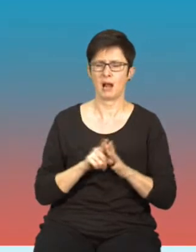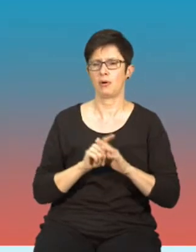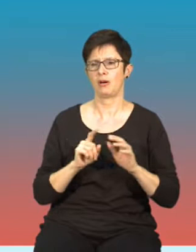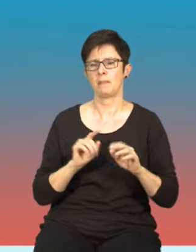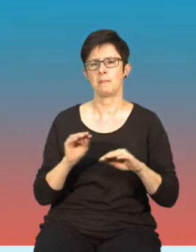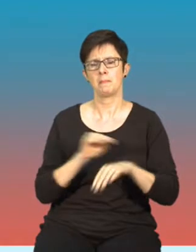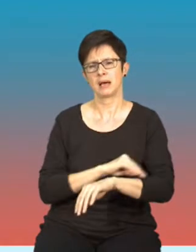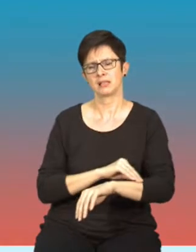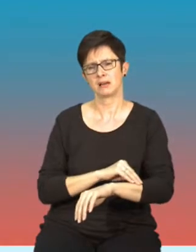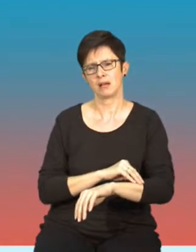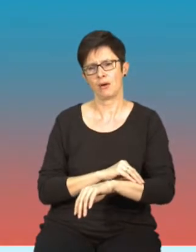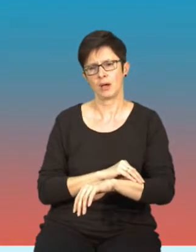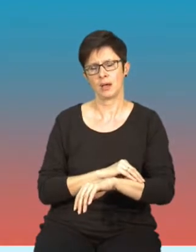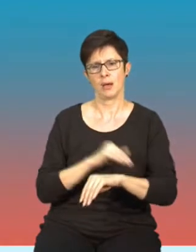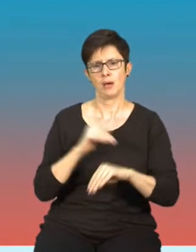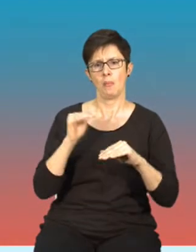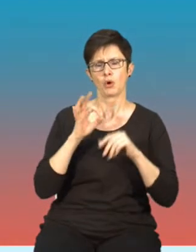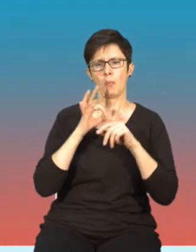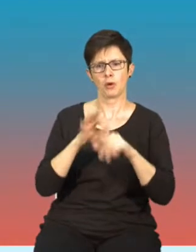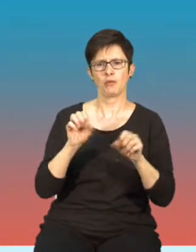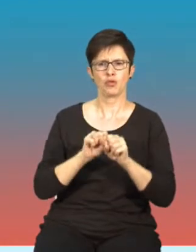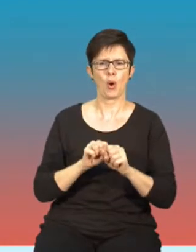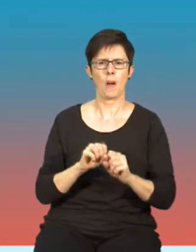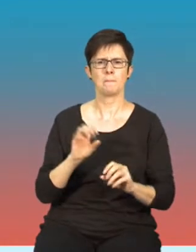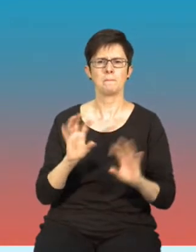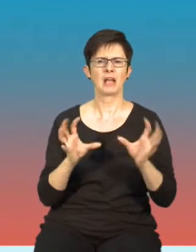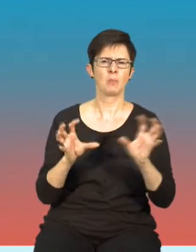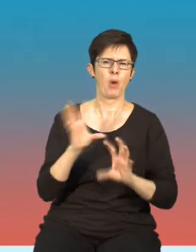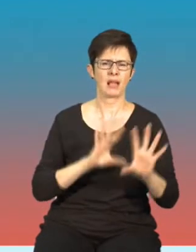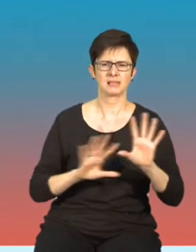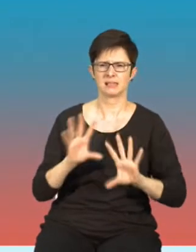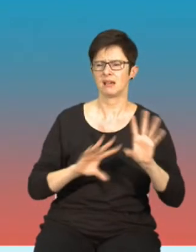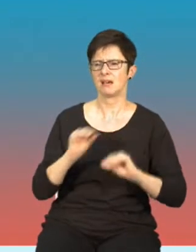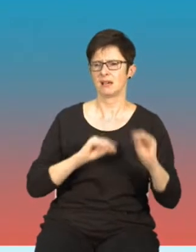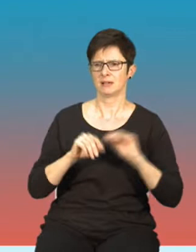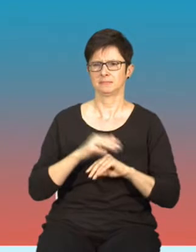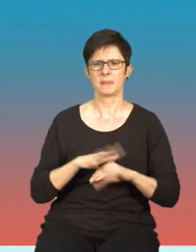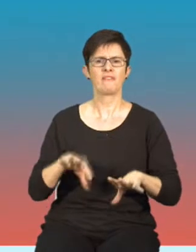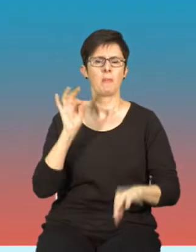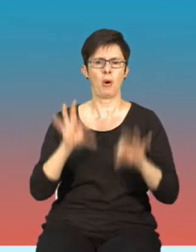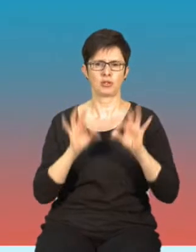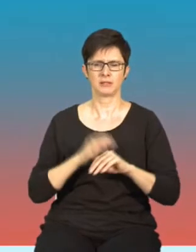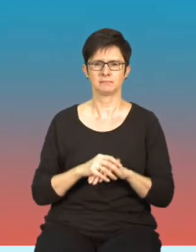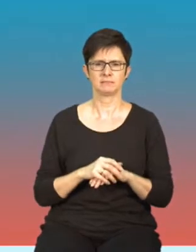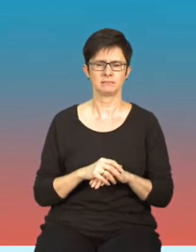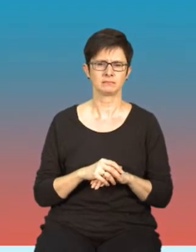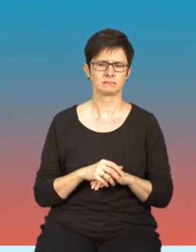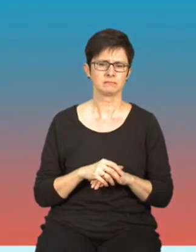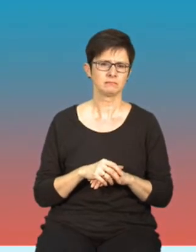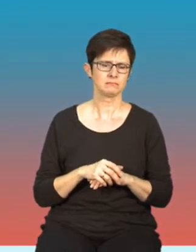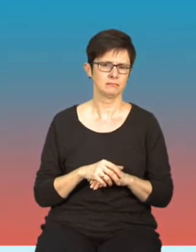które mogą prowadzić do manipulacji wyborczej. Ten aspekt jest